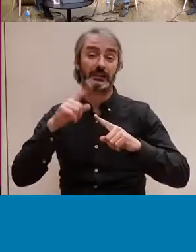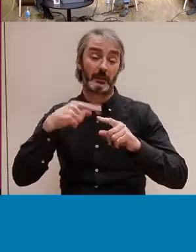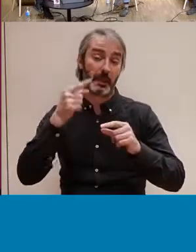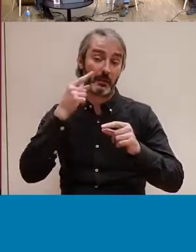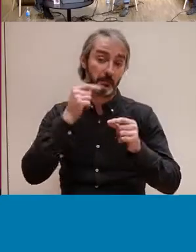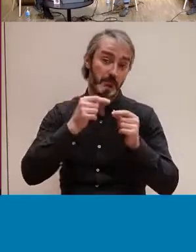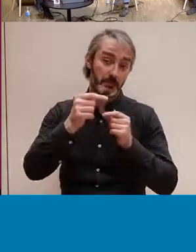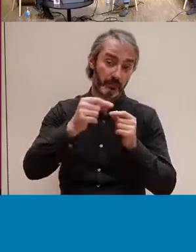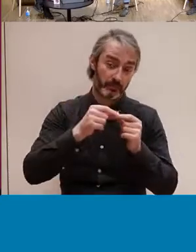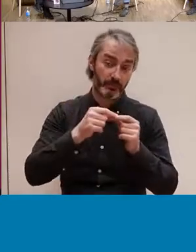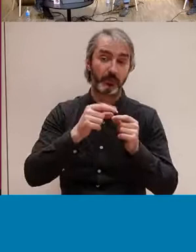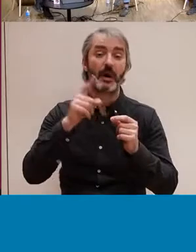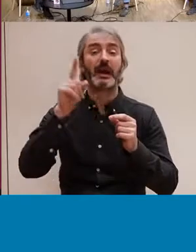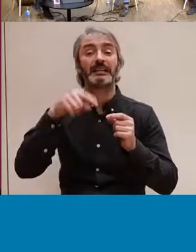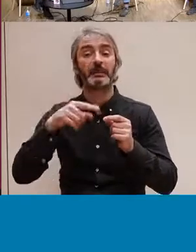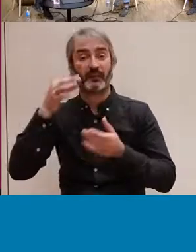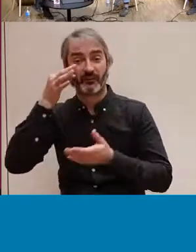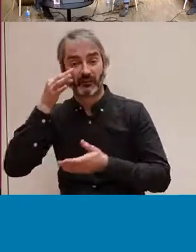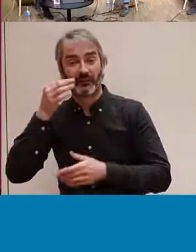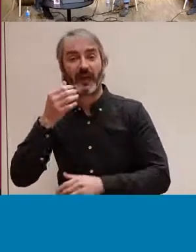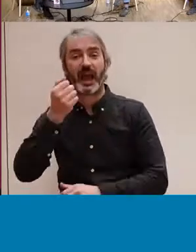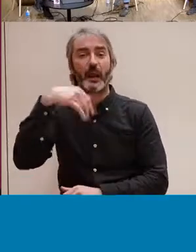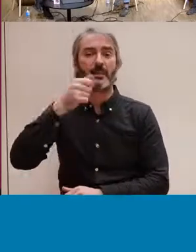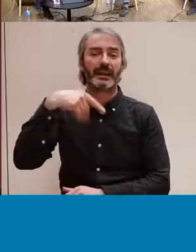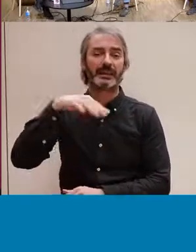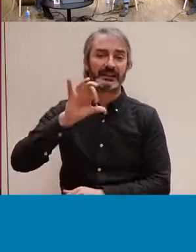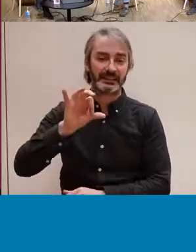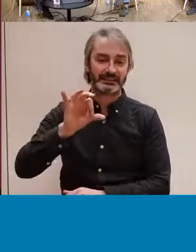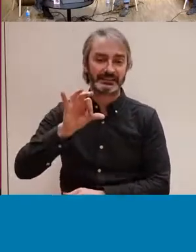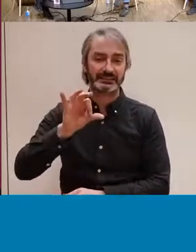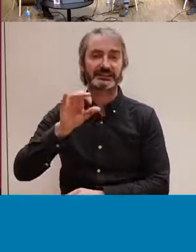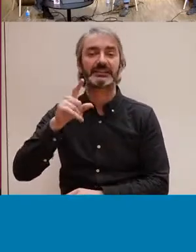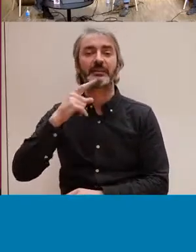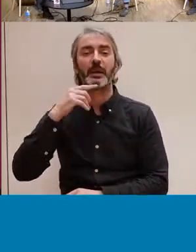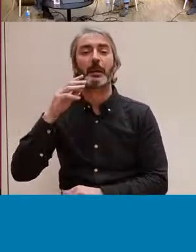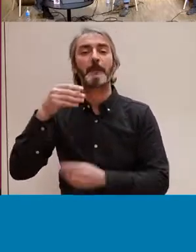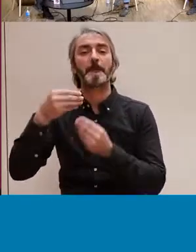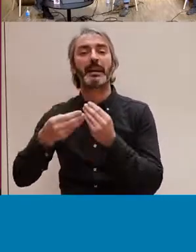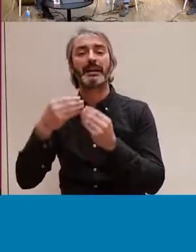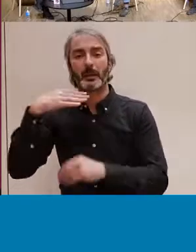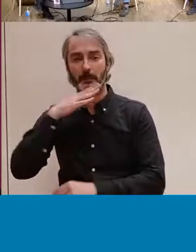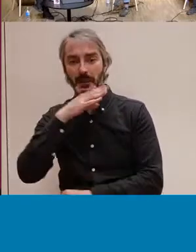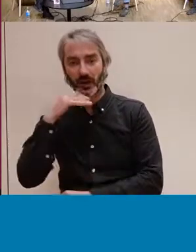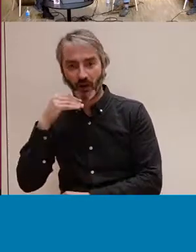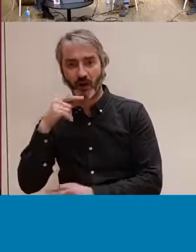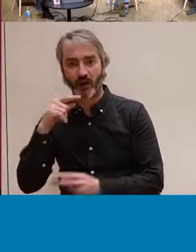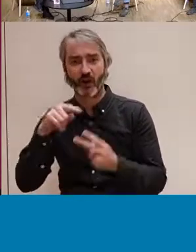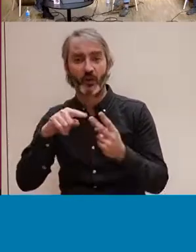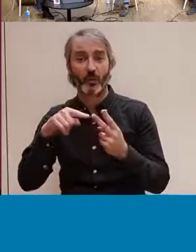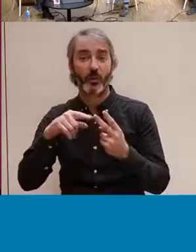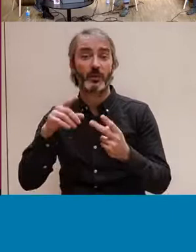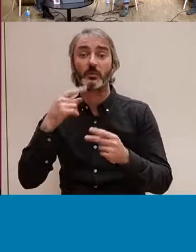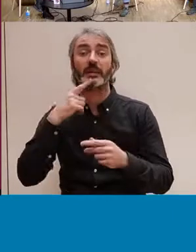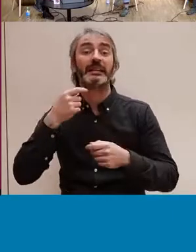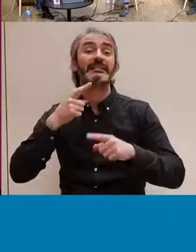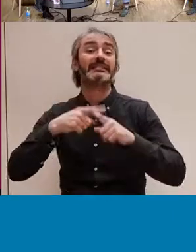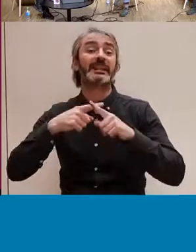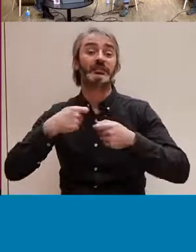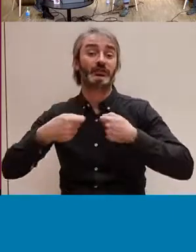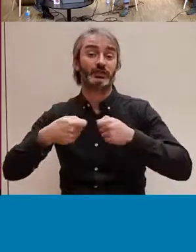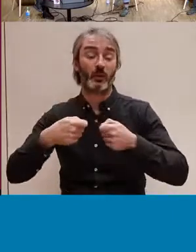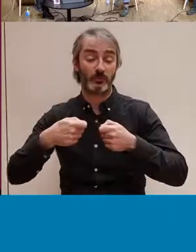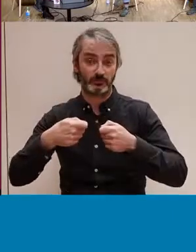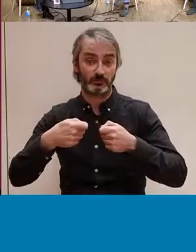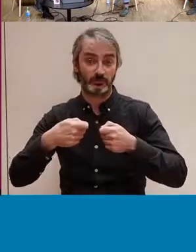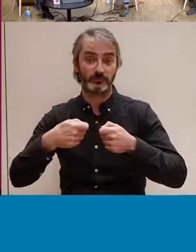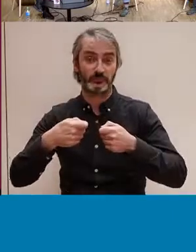Melon, a Mantis, Diversual Shop, i també a través de, tant online en sex shops com online a la web